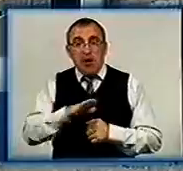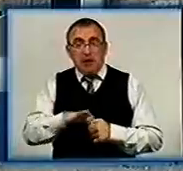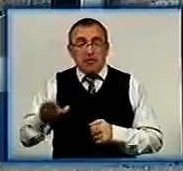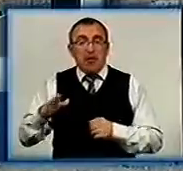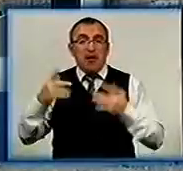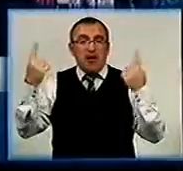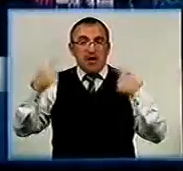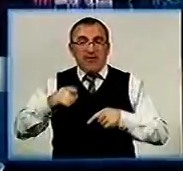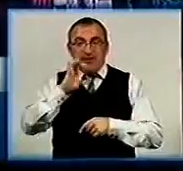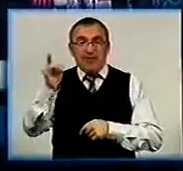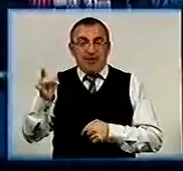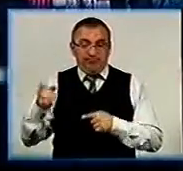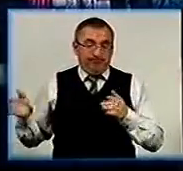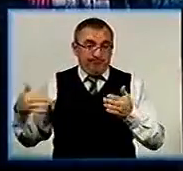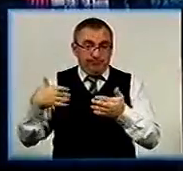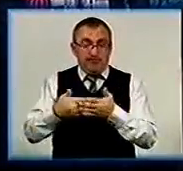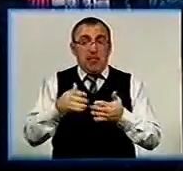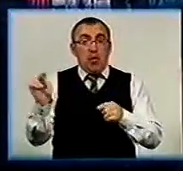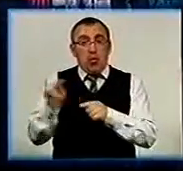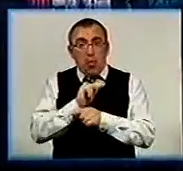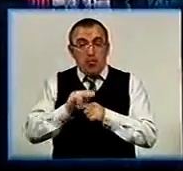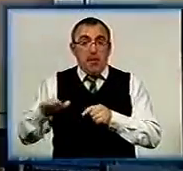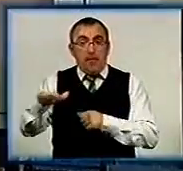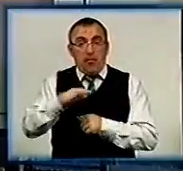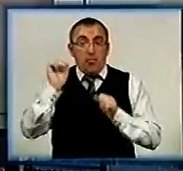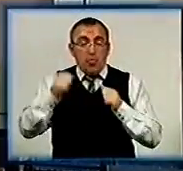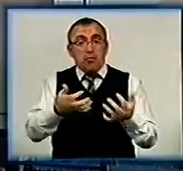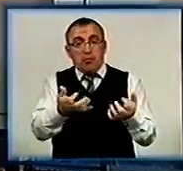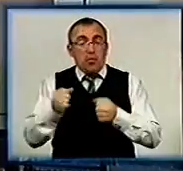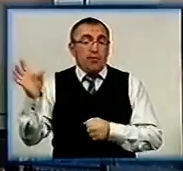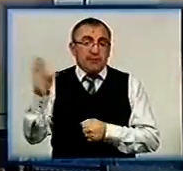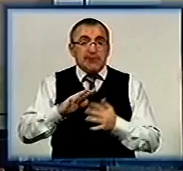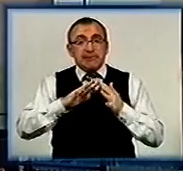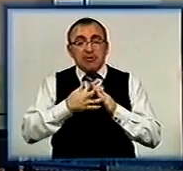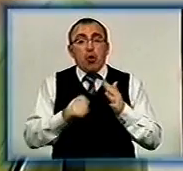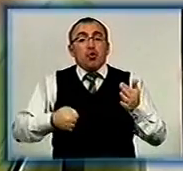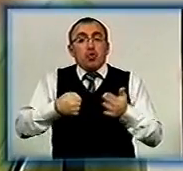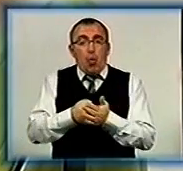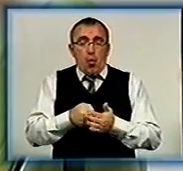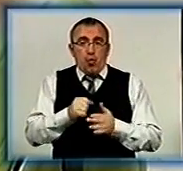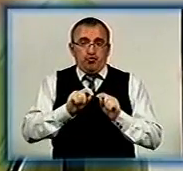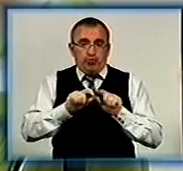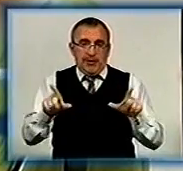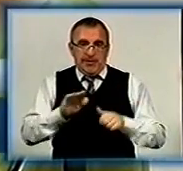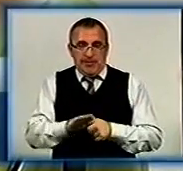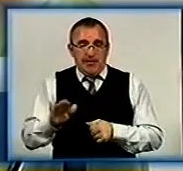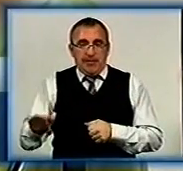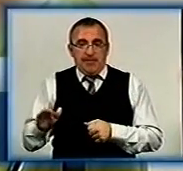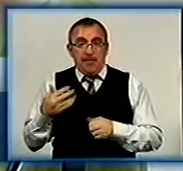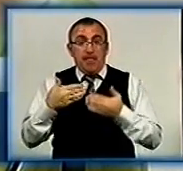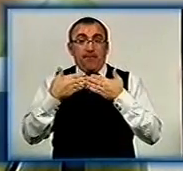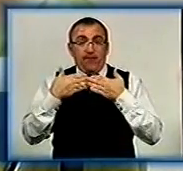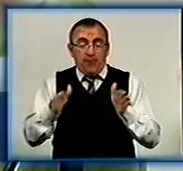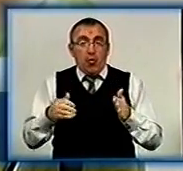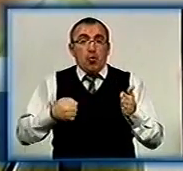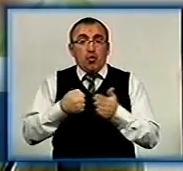розвалу Радянського Союзу. Нині в школі відремонтували приміщення, яке зможе прийняти усіх сільських дошкільнят. У нас сьогодні відбувається відкриття